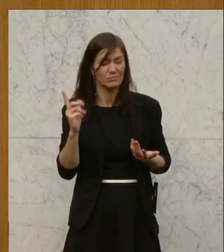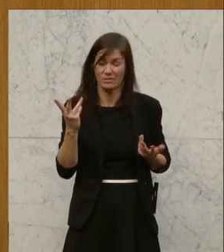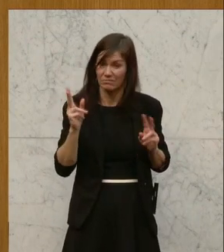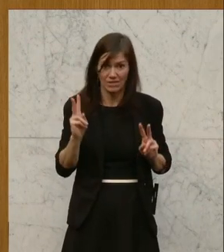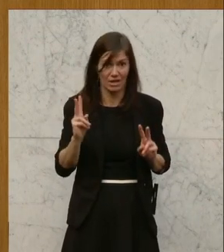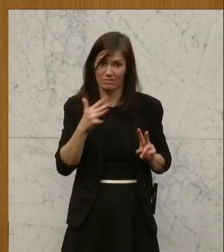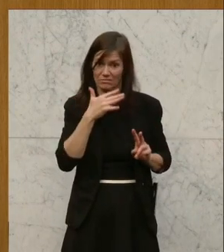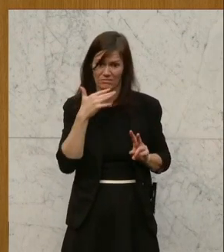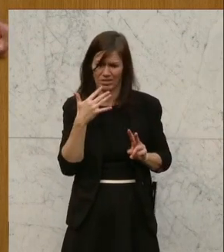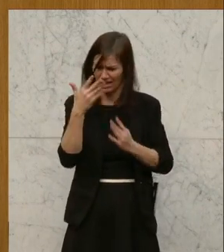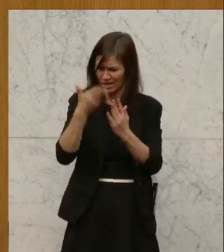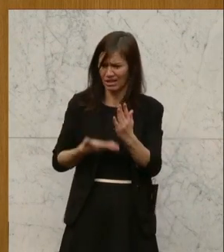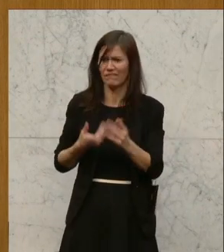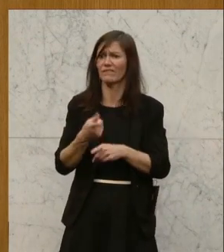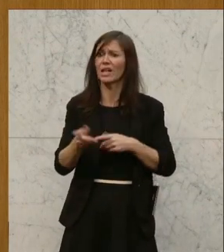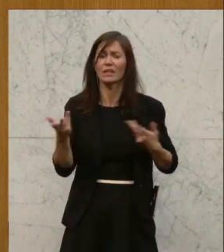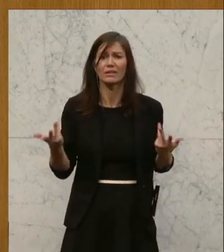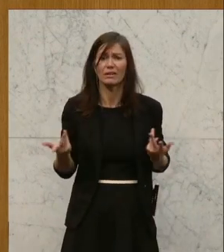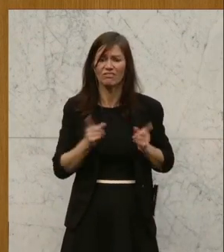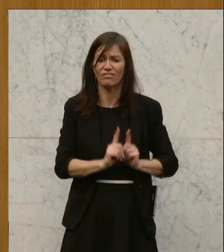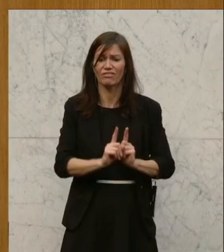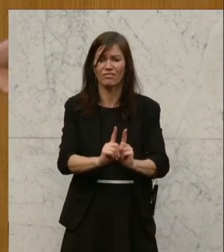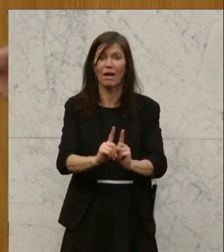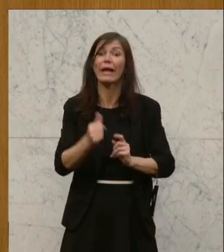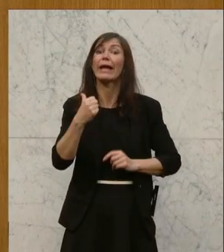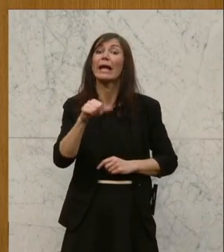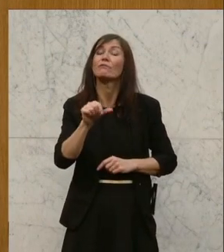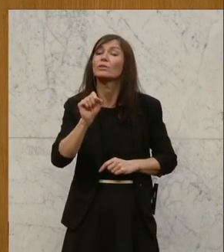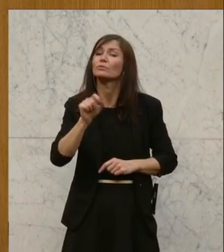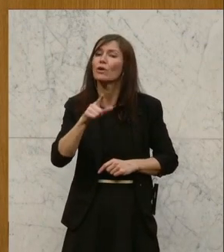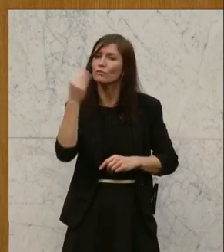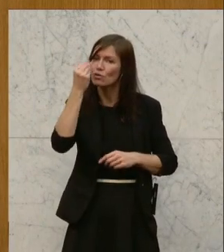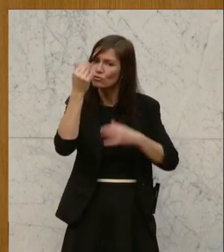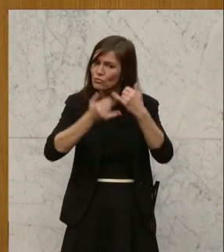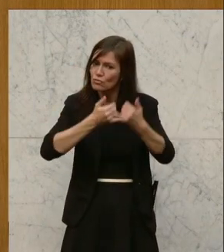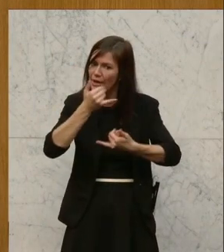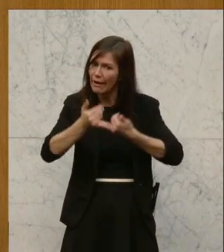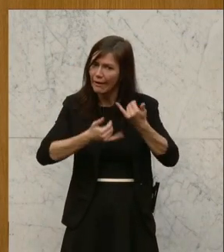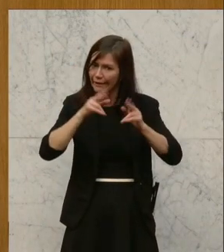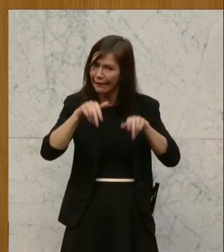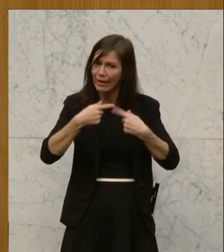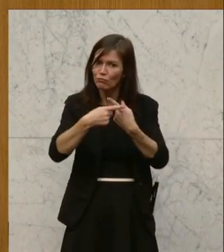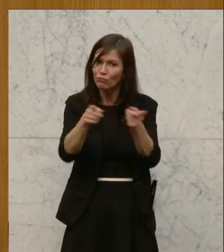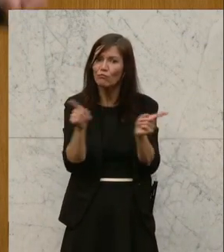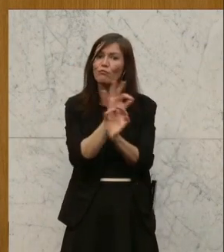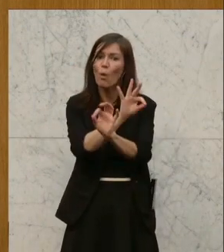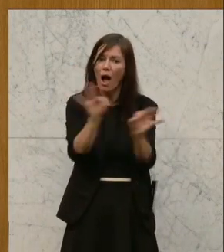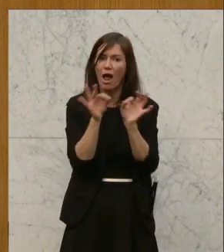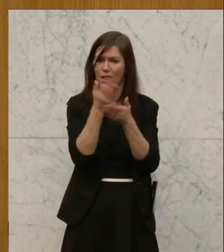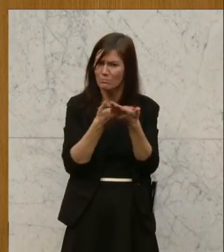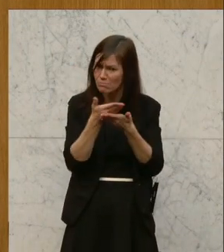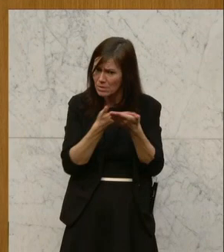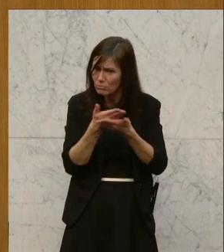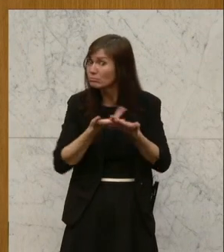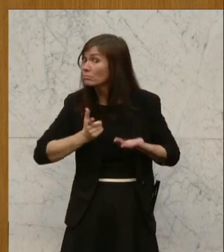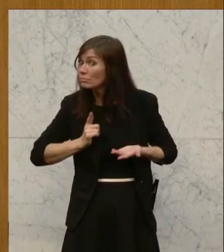einiges zu sehen. Wie schaut es aus mit dem 11. und 12. Schuljahr und dem Recht auf Bildung? Wie können wir das gemeinsam implementieren? Und ich erwarte nicht immer